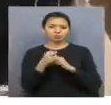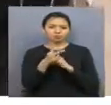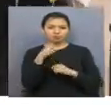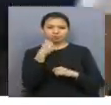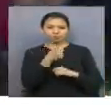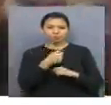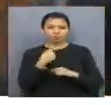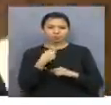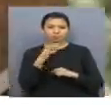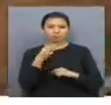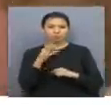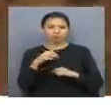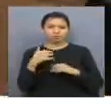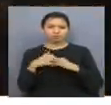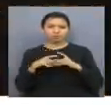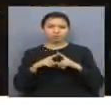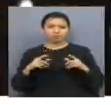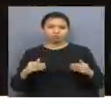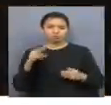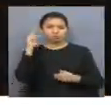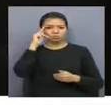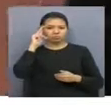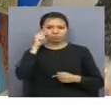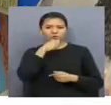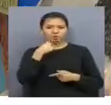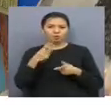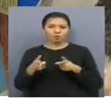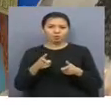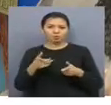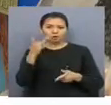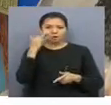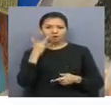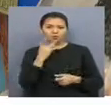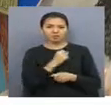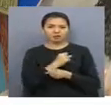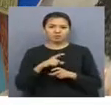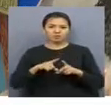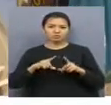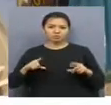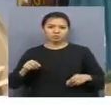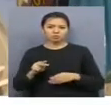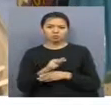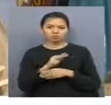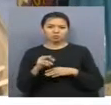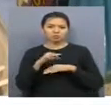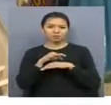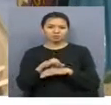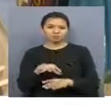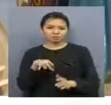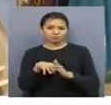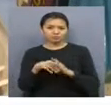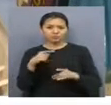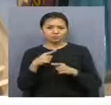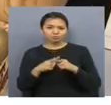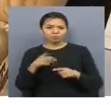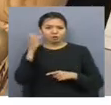қабырғасы ғаланға қойанды ортан бектебі бейілгі оқыл жылына сағадай сайды. Жазғы демалыста беттеп ғимаратына жөлдөй жұмыстары жүргізіліп, сонымен